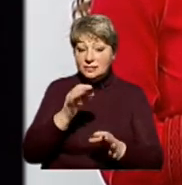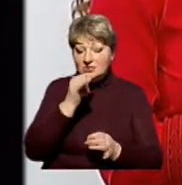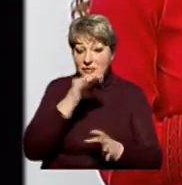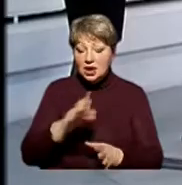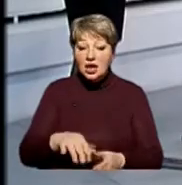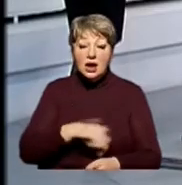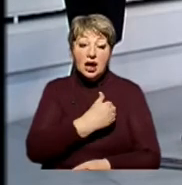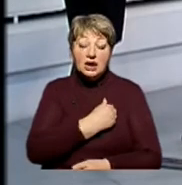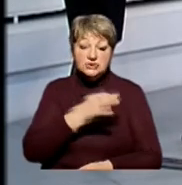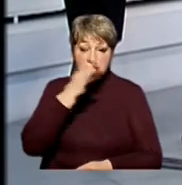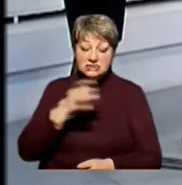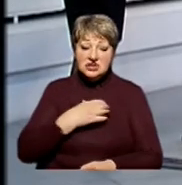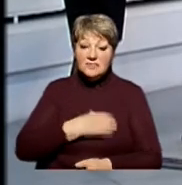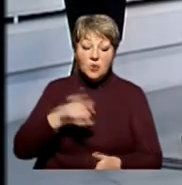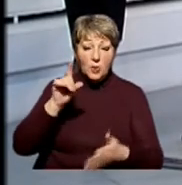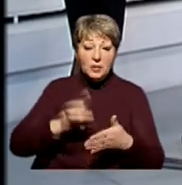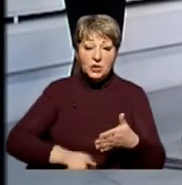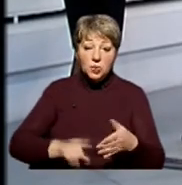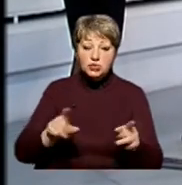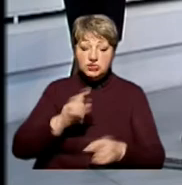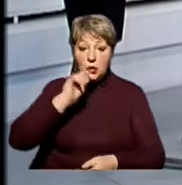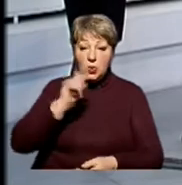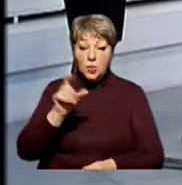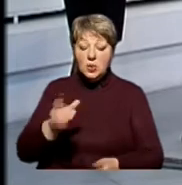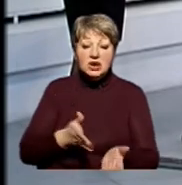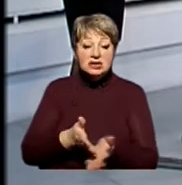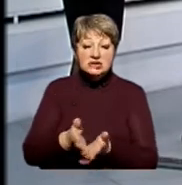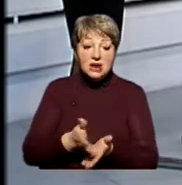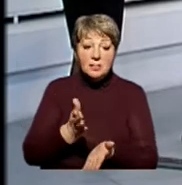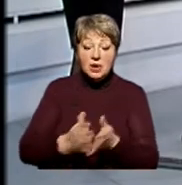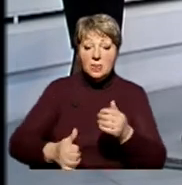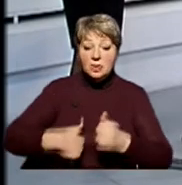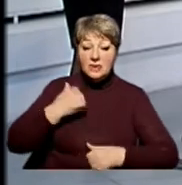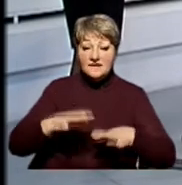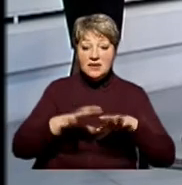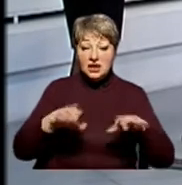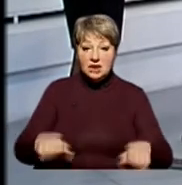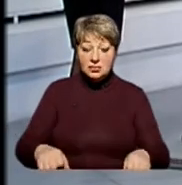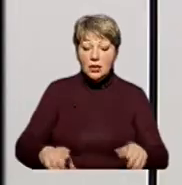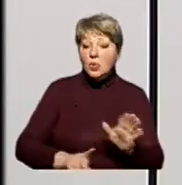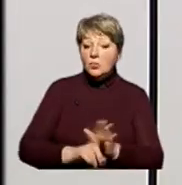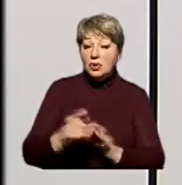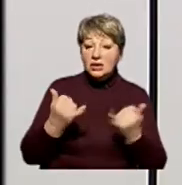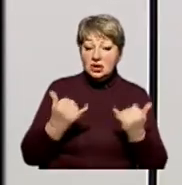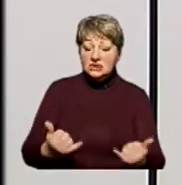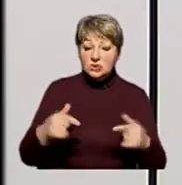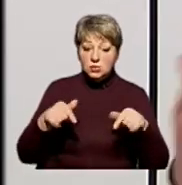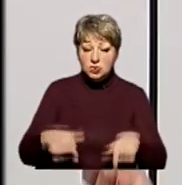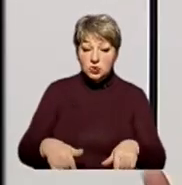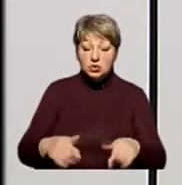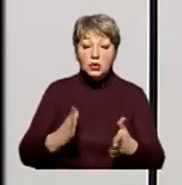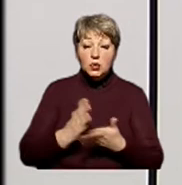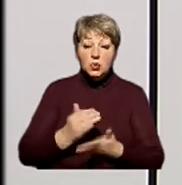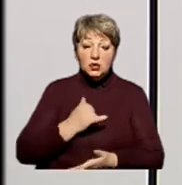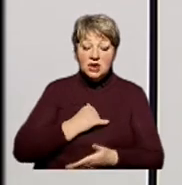але я хочу сказати ключове. Я переконаний, що українці заслужили мати гідну владу. І починаємо ми зараз саме тут, тому що у нас